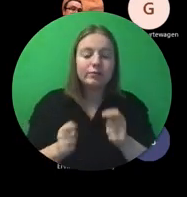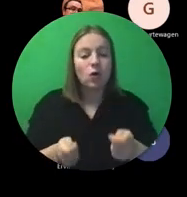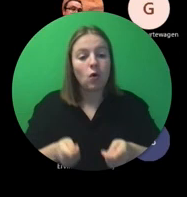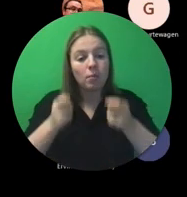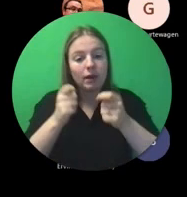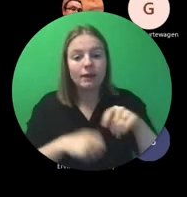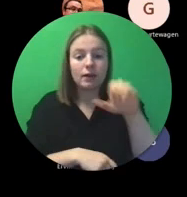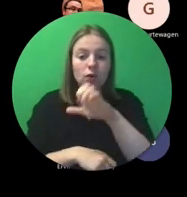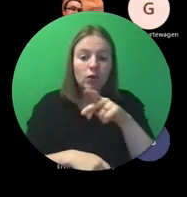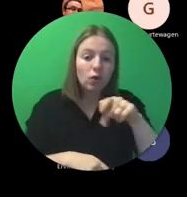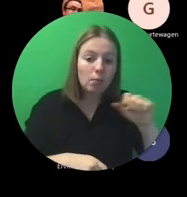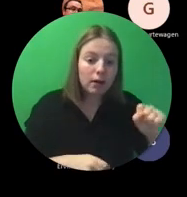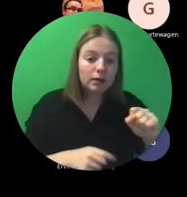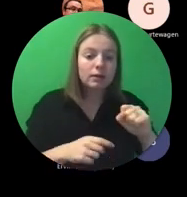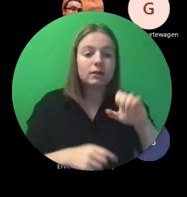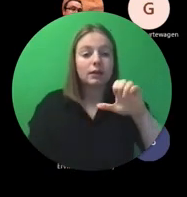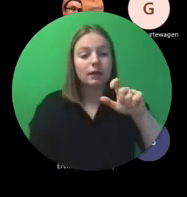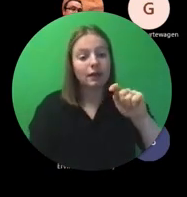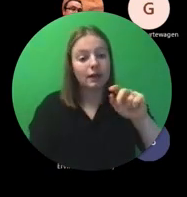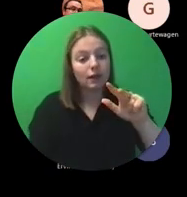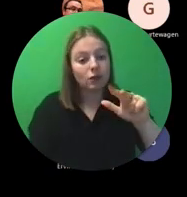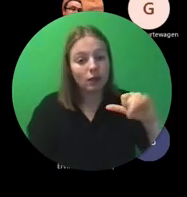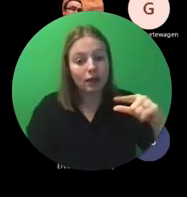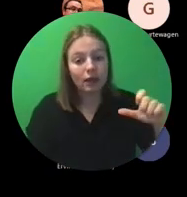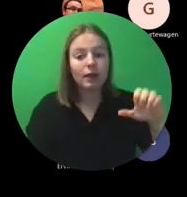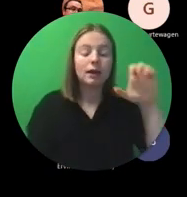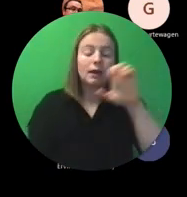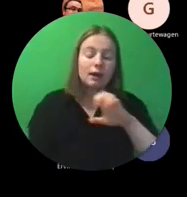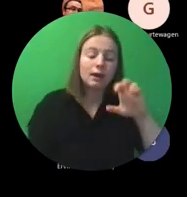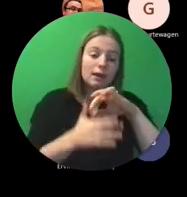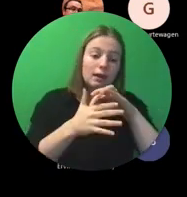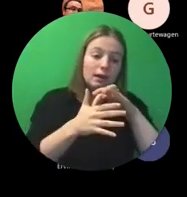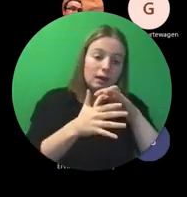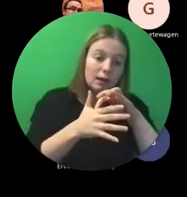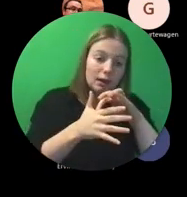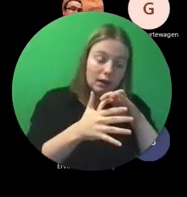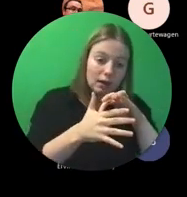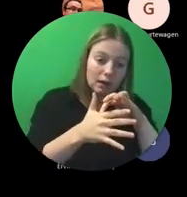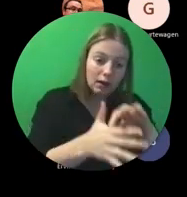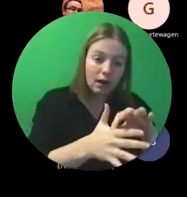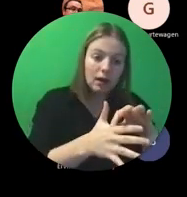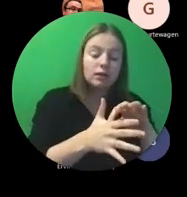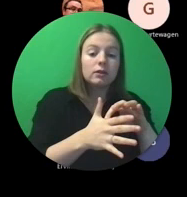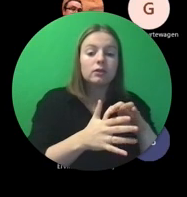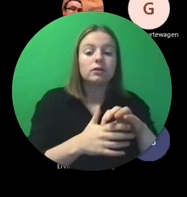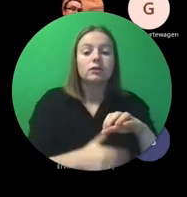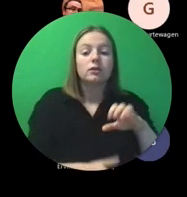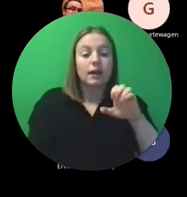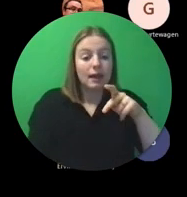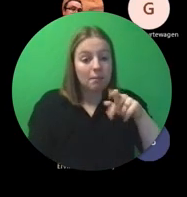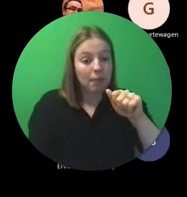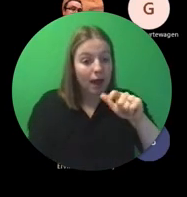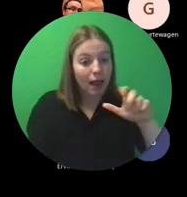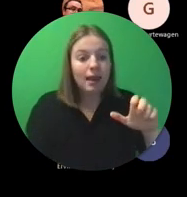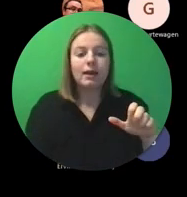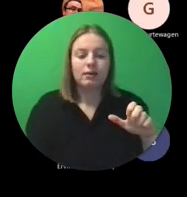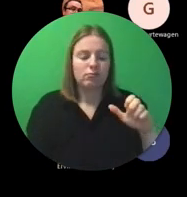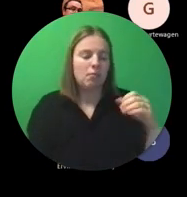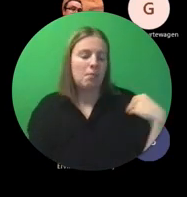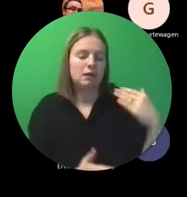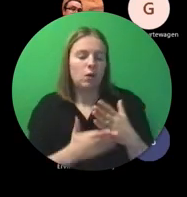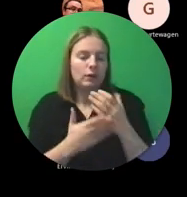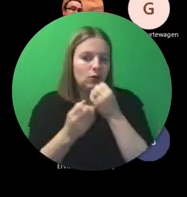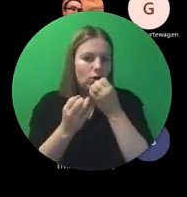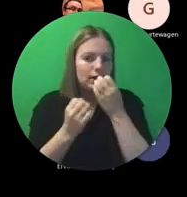opleidingen europa's e-twinning epali euro guidance waar hier al van gesproken is ga je ik zou zeggen